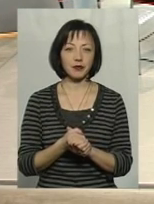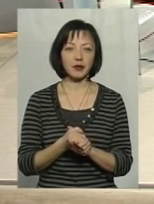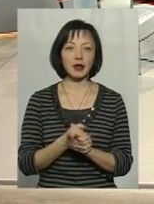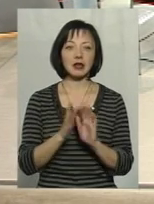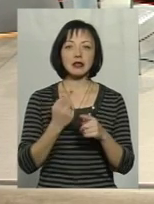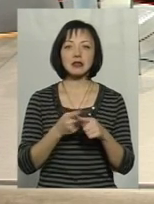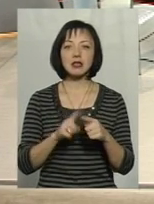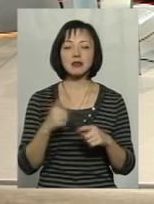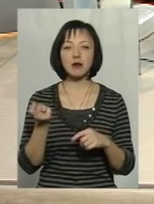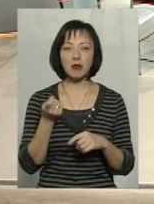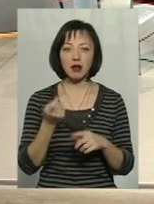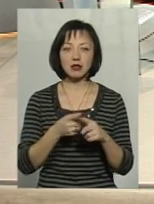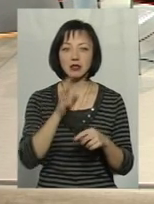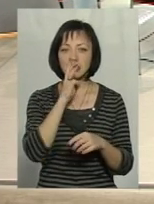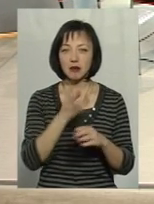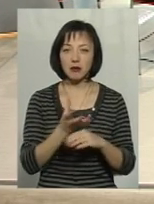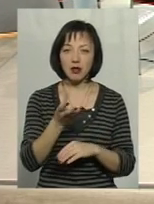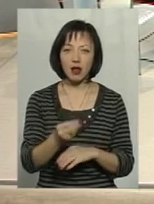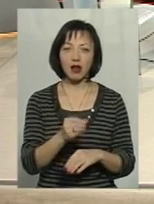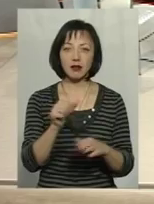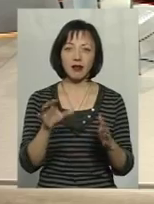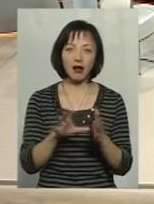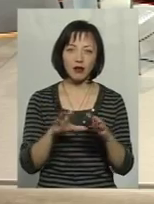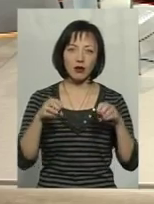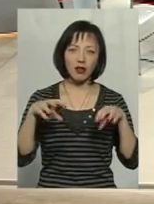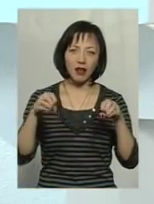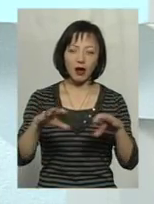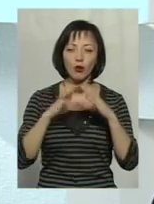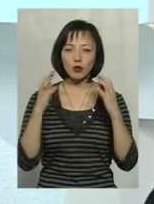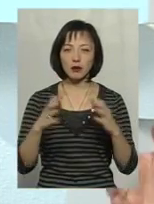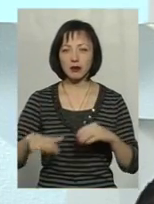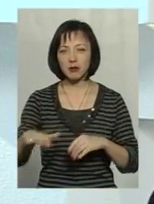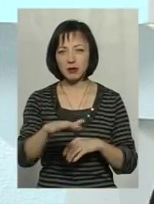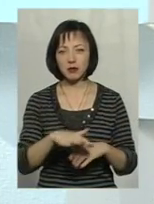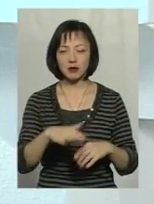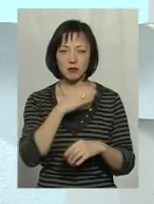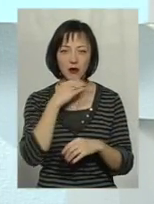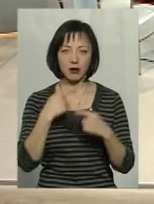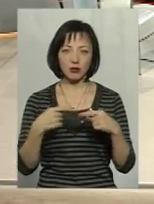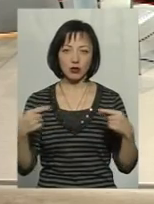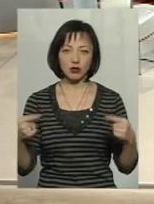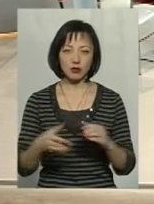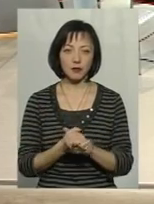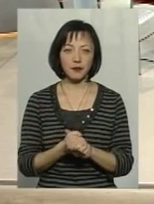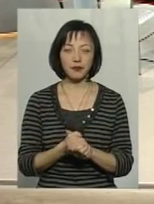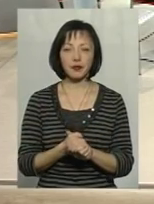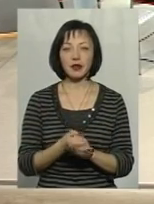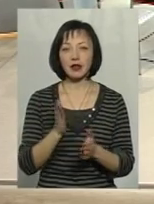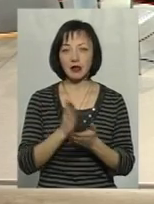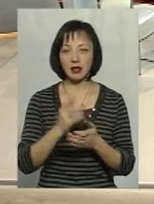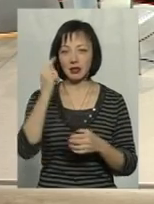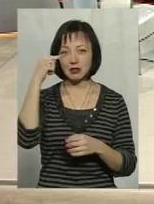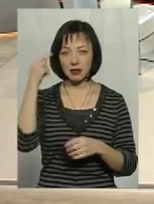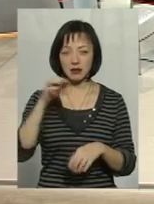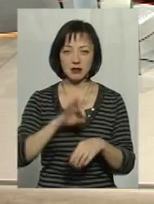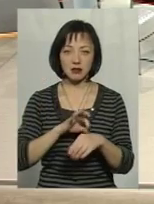Це замало. Це заробітна плата, електроенергія, утримання приміщень, ну і багато чоловік. Чума є, наприклад, так само і скасія. Треба